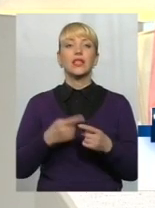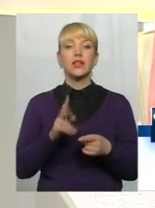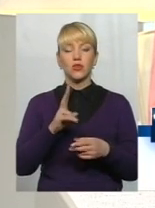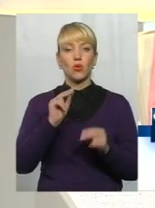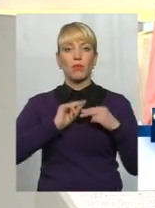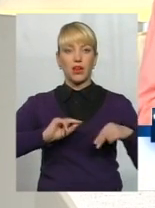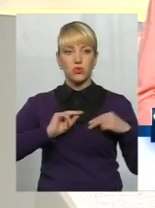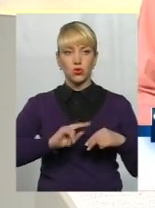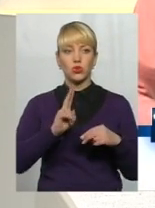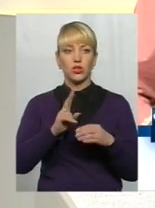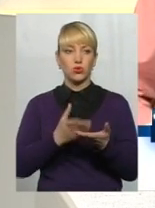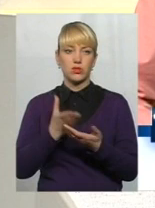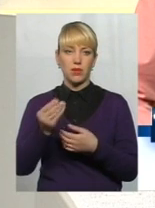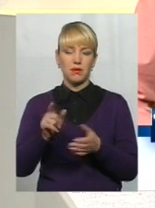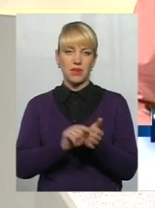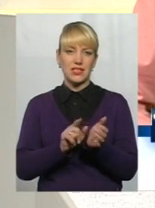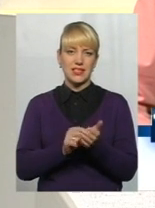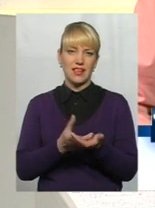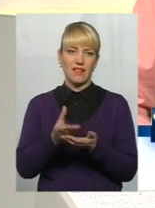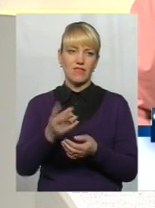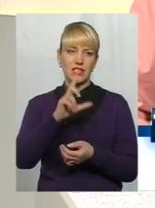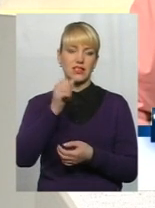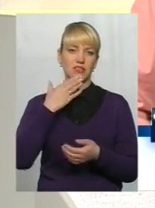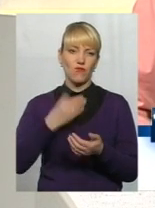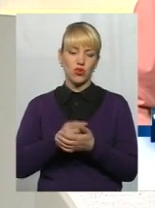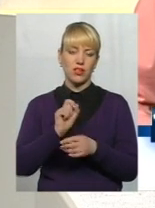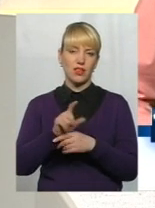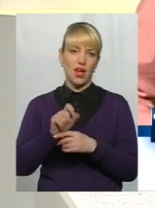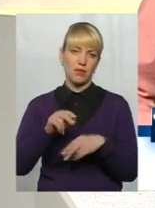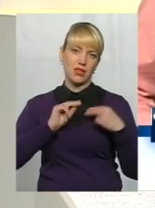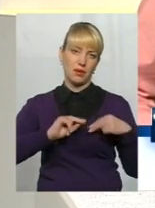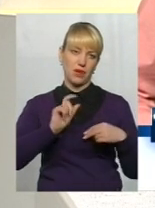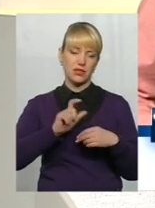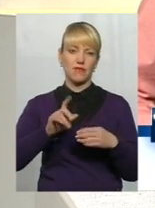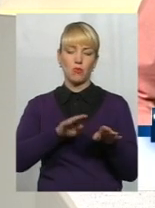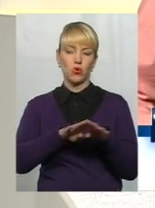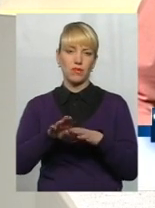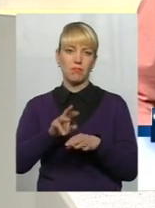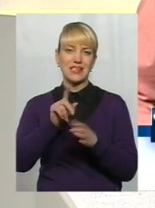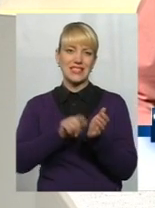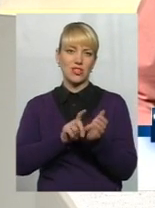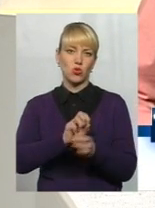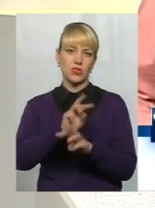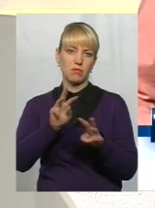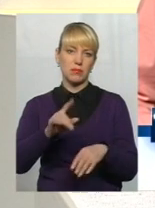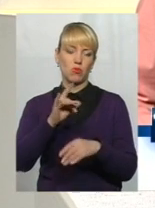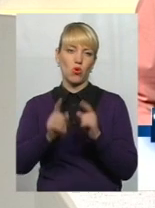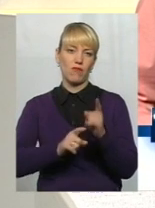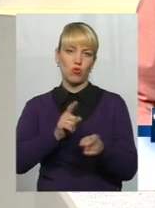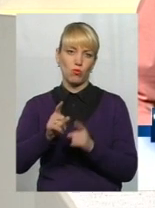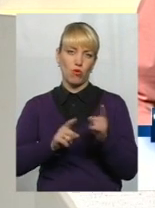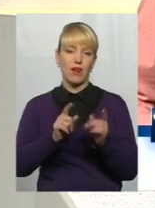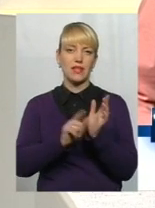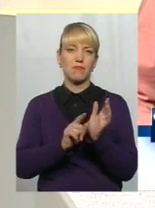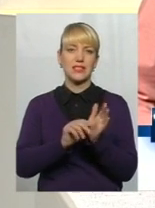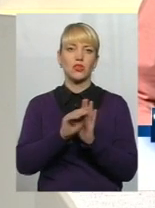працює і тих, хто сплачує пенсійні внески за своїх найманих працівників, про рівень пенсійного забезпечення, про реформування